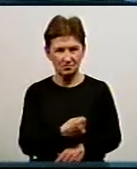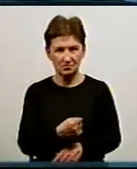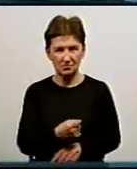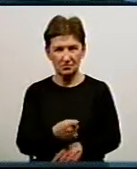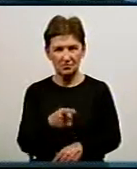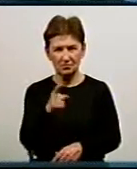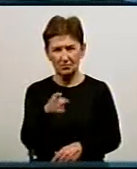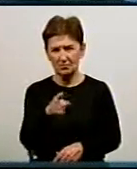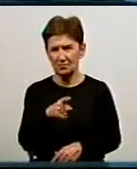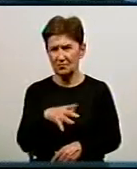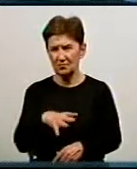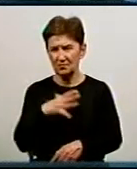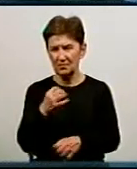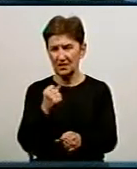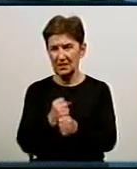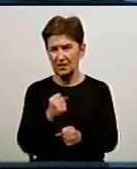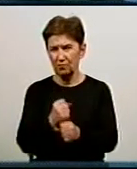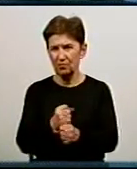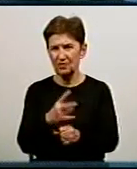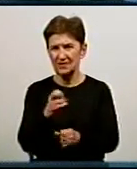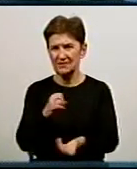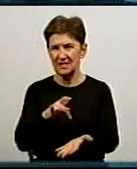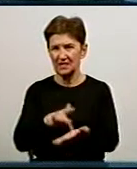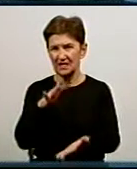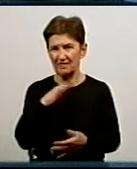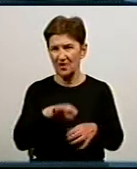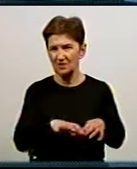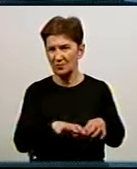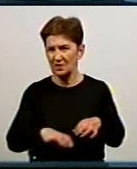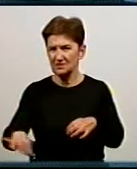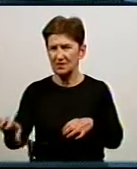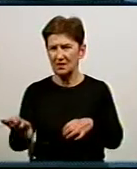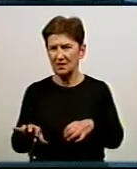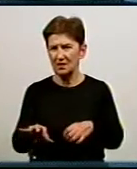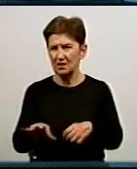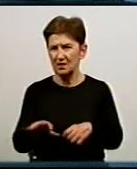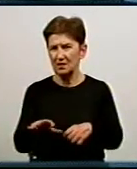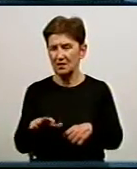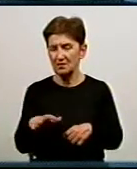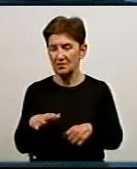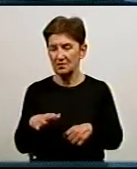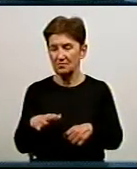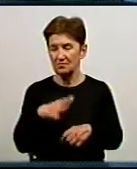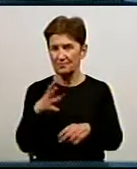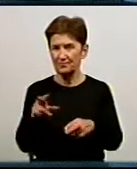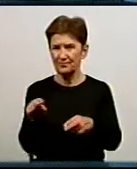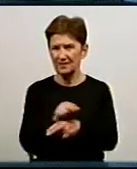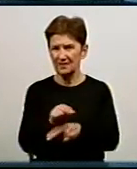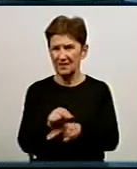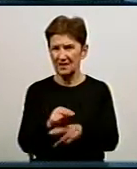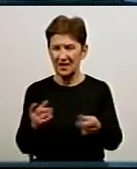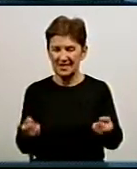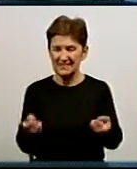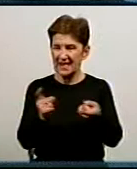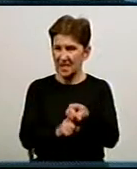виконали роботи, ремонтні роботи на центральному водопроводі. Був зачеканий стик, ремонт стикового з'єднання на